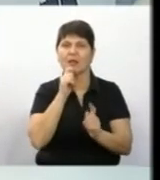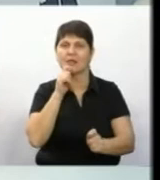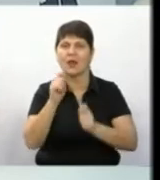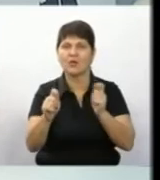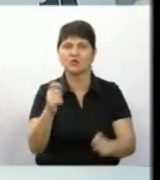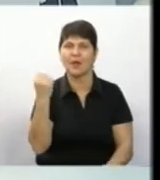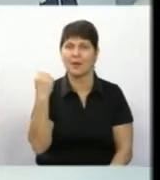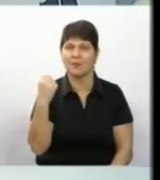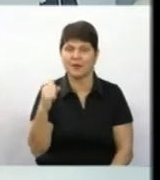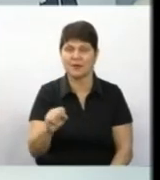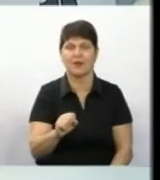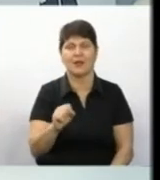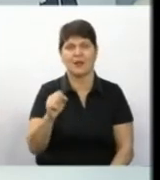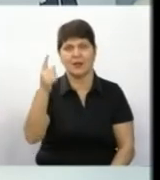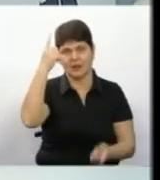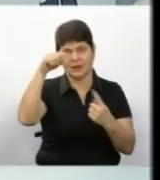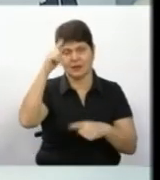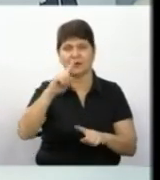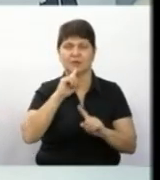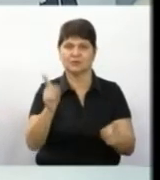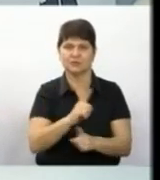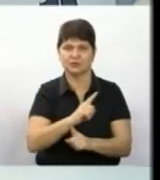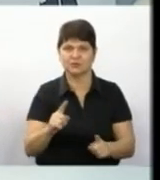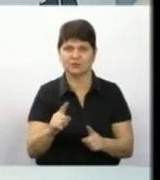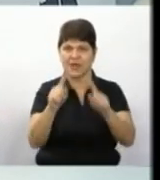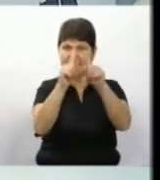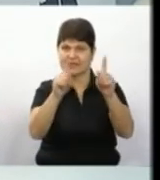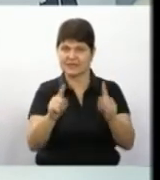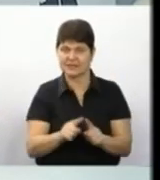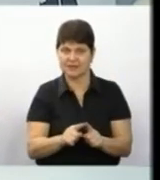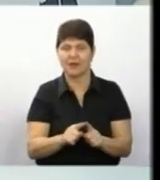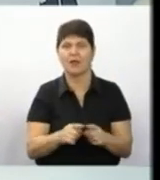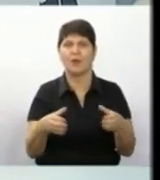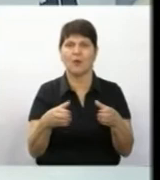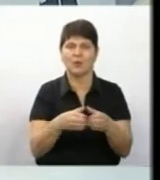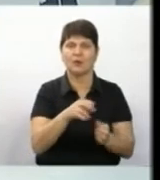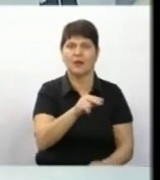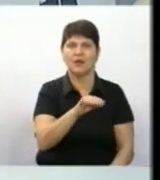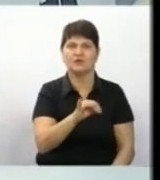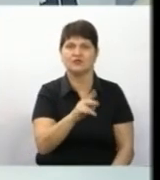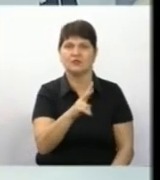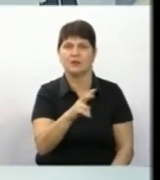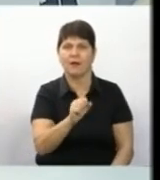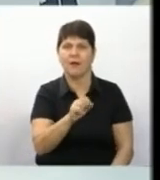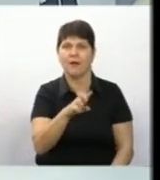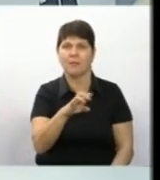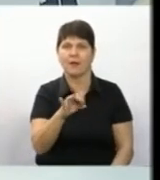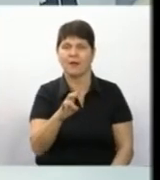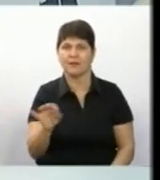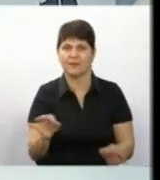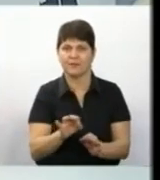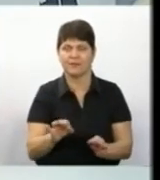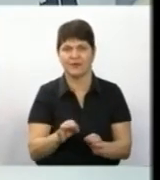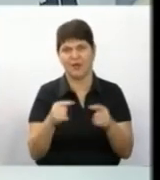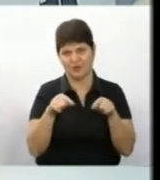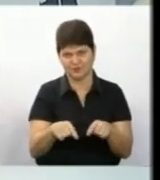переможців, караоке-шоу «Зірка на ялинці», спеціальних гіст дійства – гурт «Чикабент». Цьогоріч Вінницька ялинка потрапила до Книги